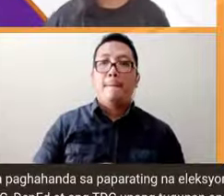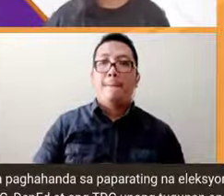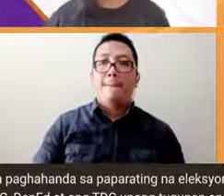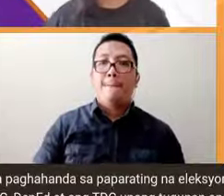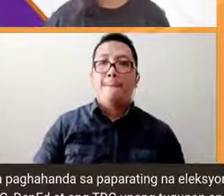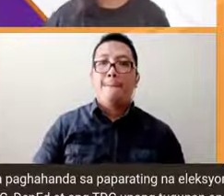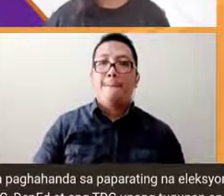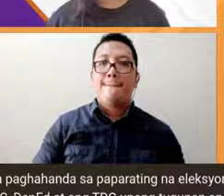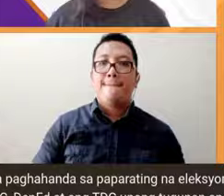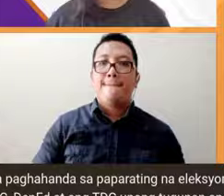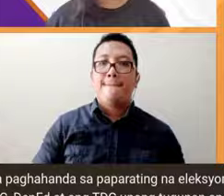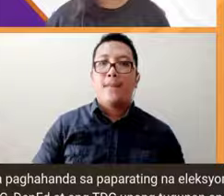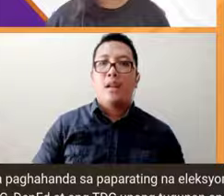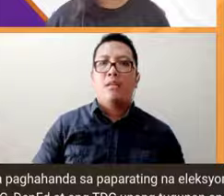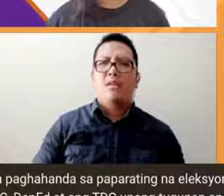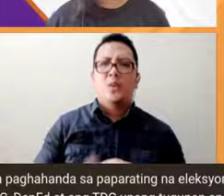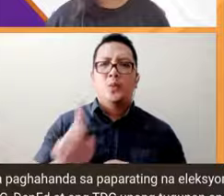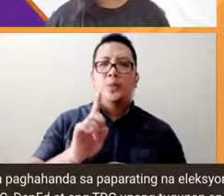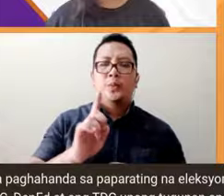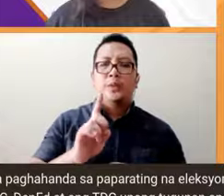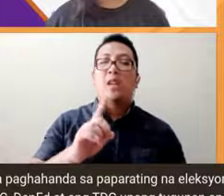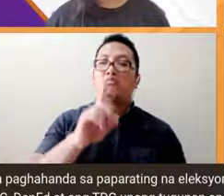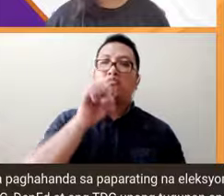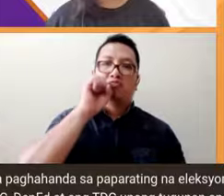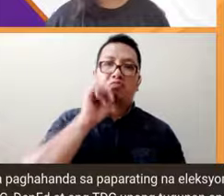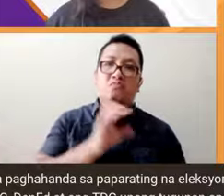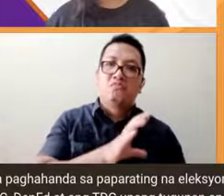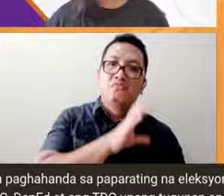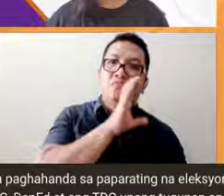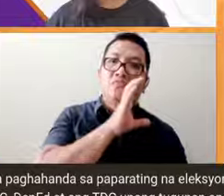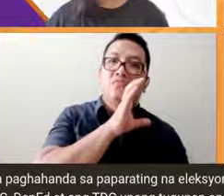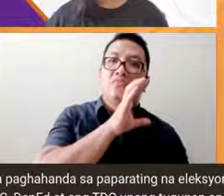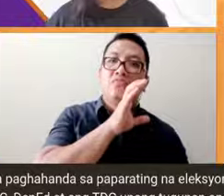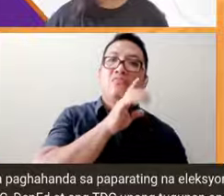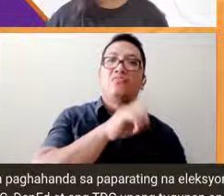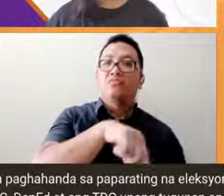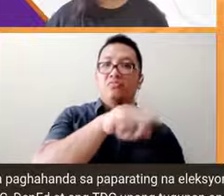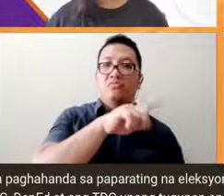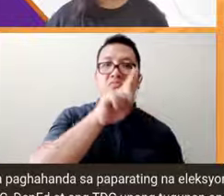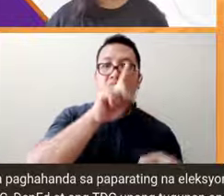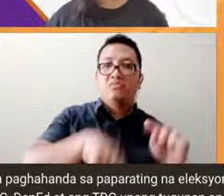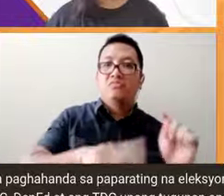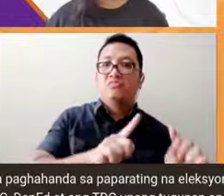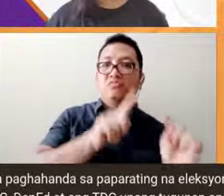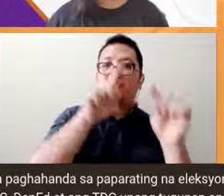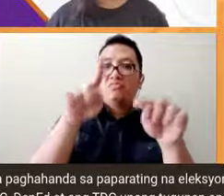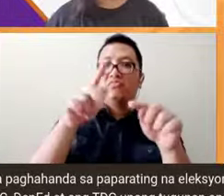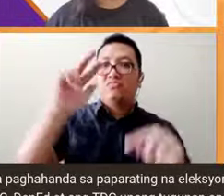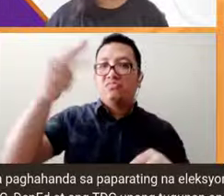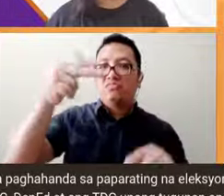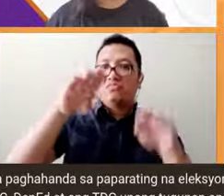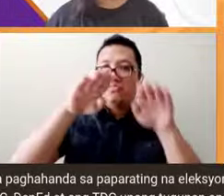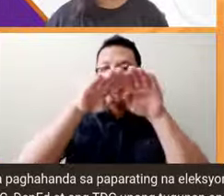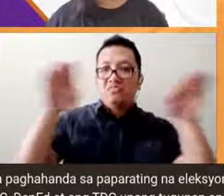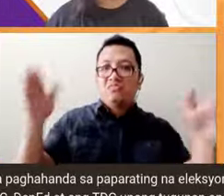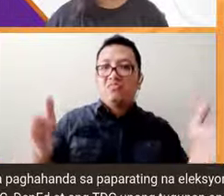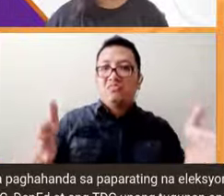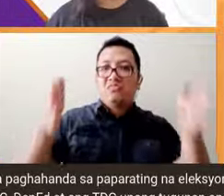senior citizens na hindi na kaya pumunta sa third floor or even second floor ng buildings